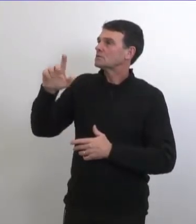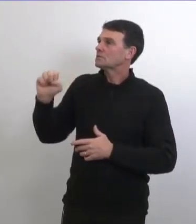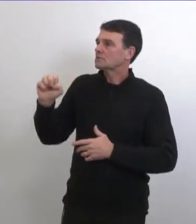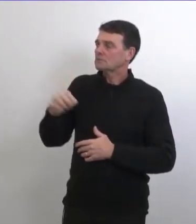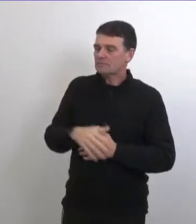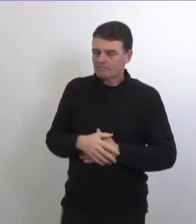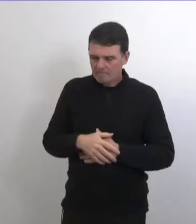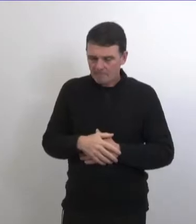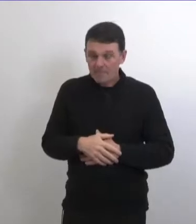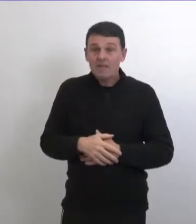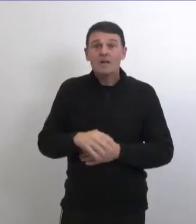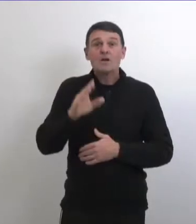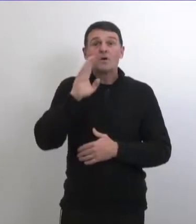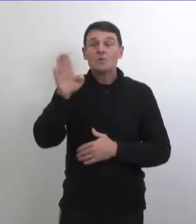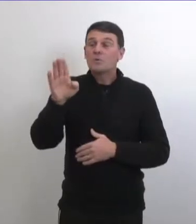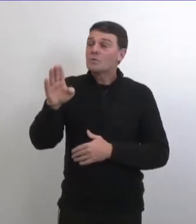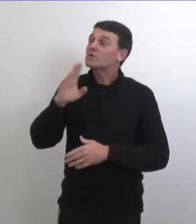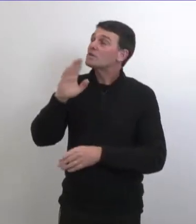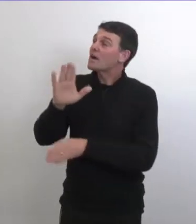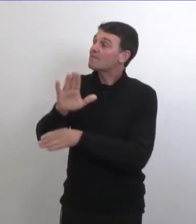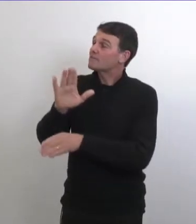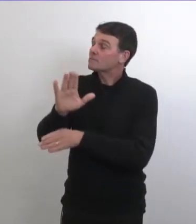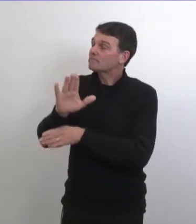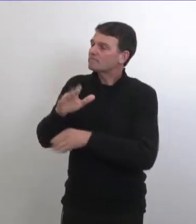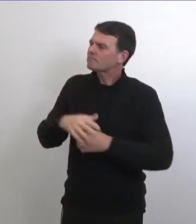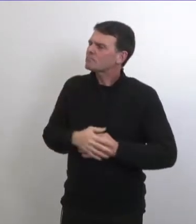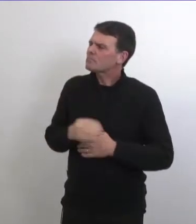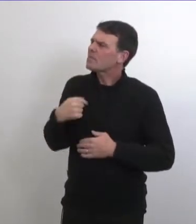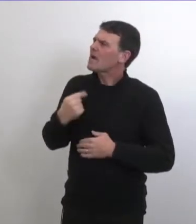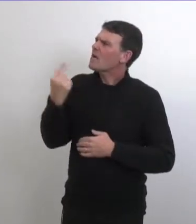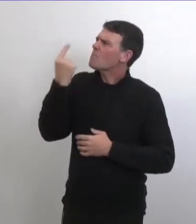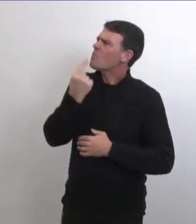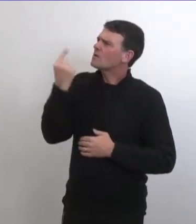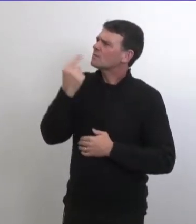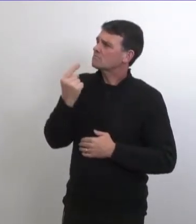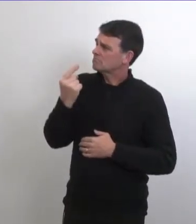bonjour